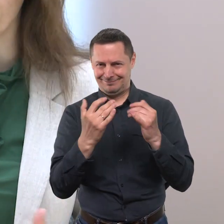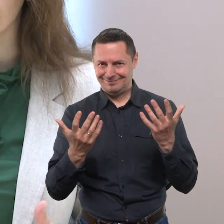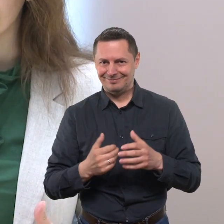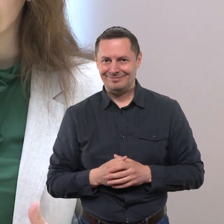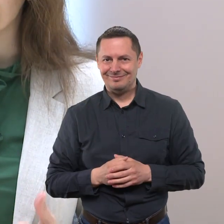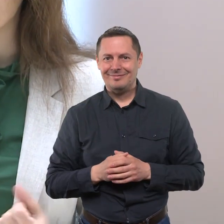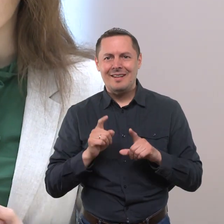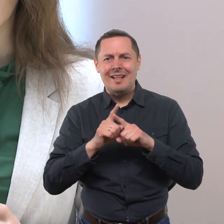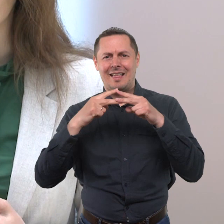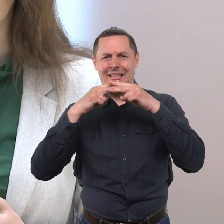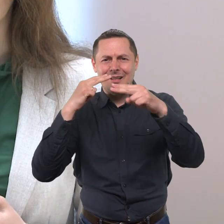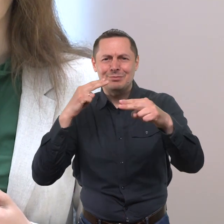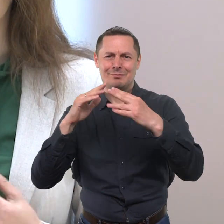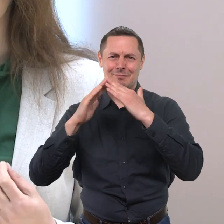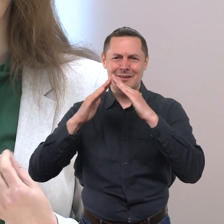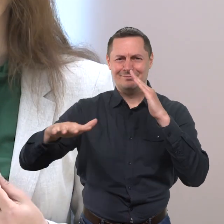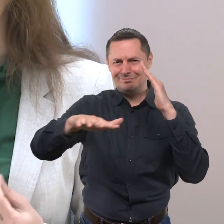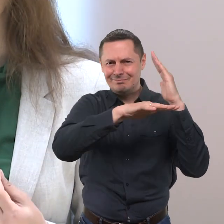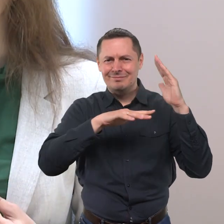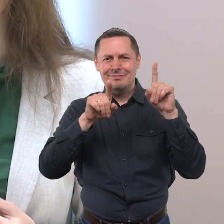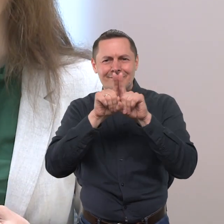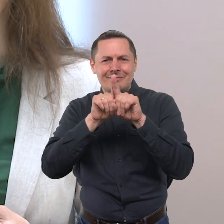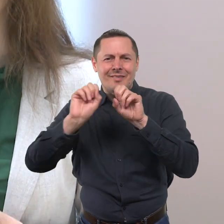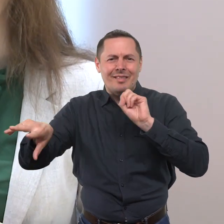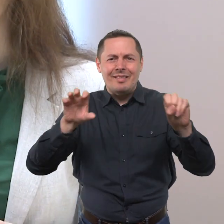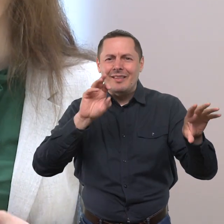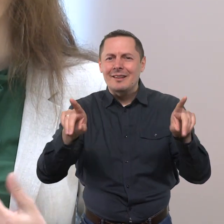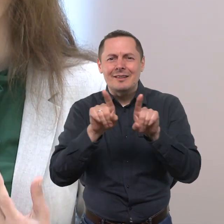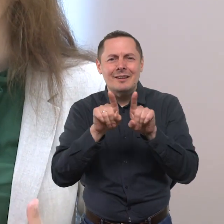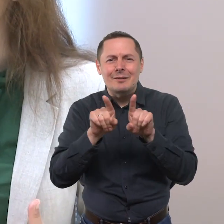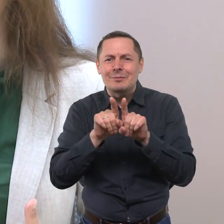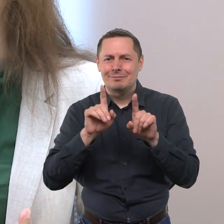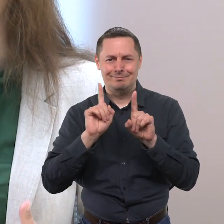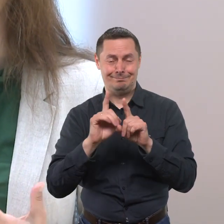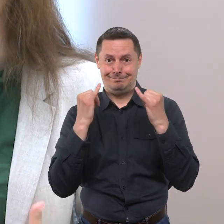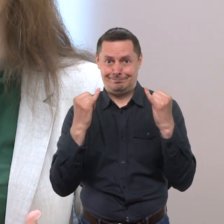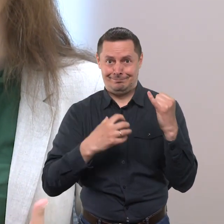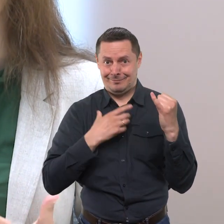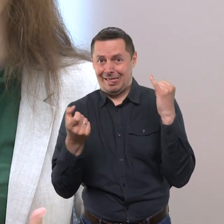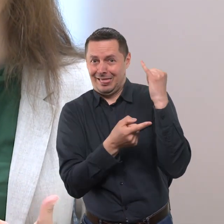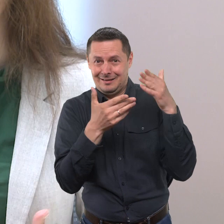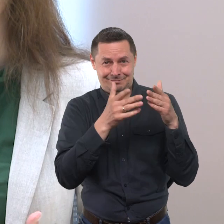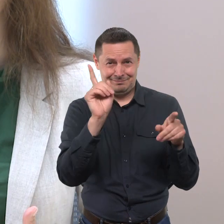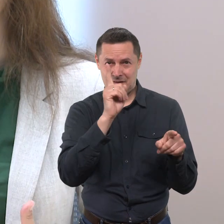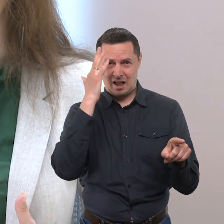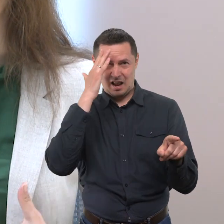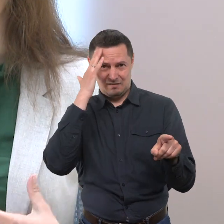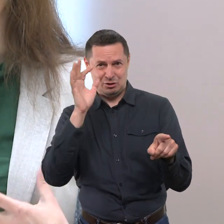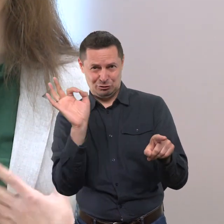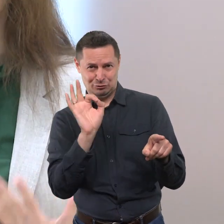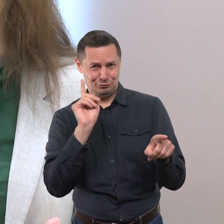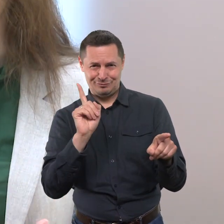kad ne, tai turėtų, na, sukirbėti ta mintis, gal iš tikrųjų netinkama yra išnešti šitas atlikas